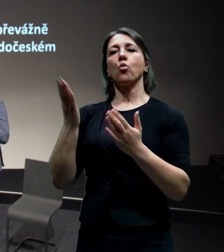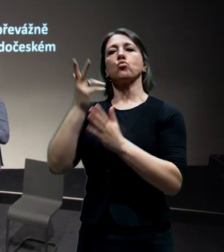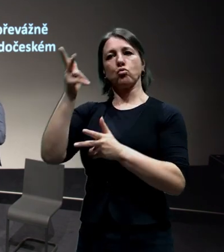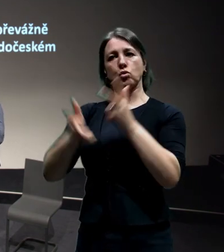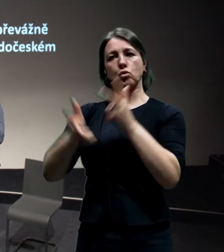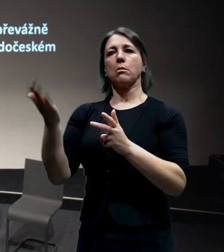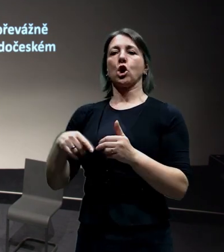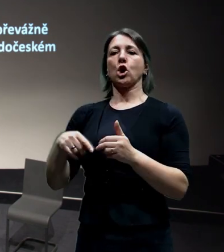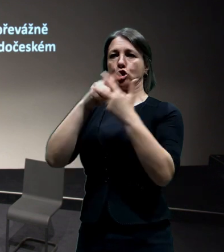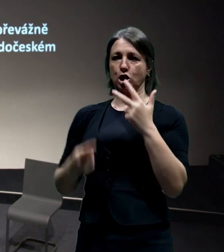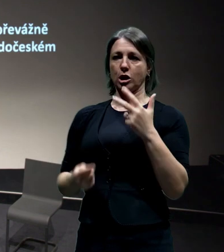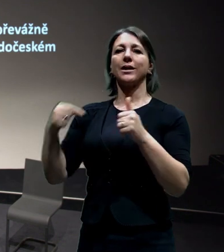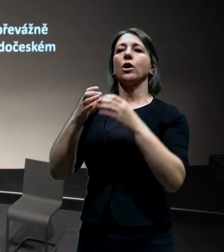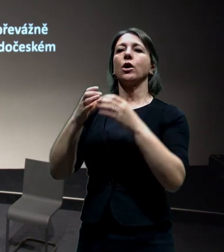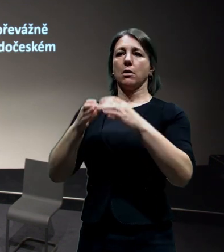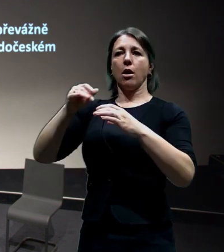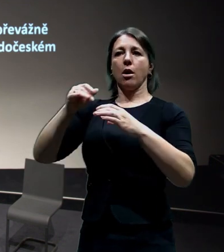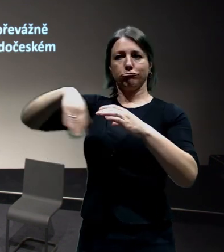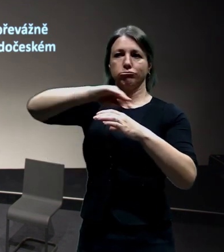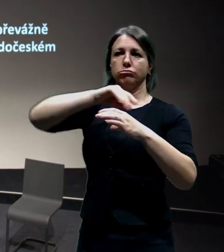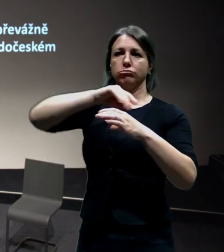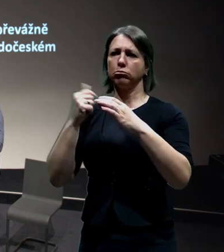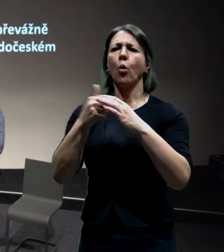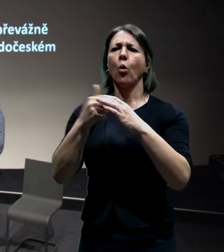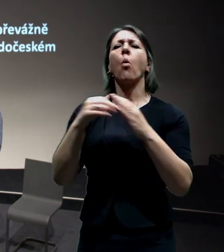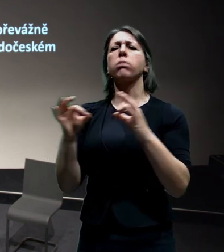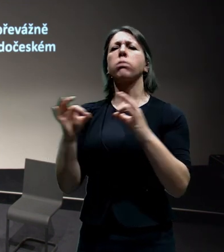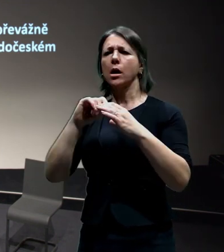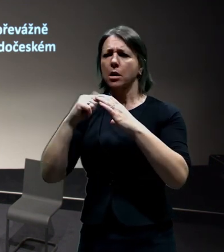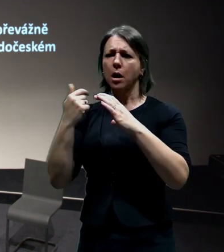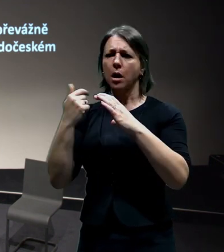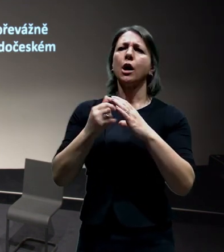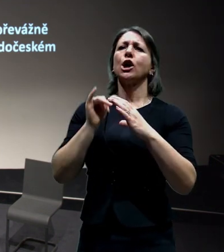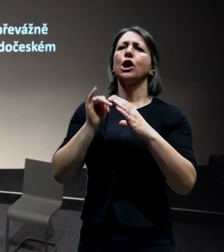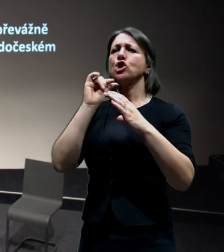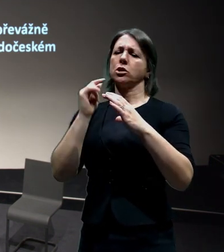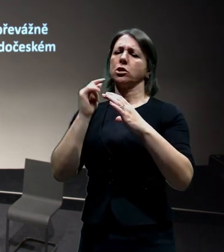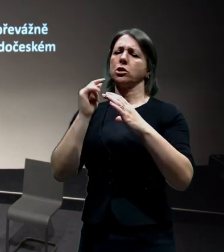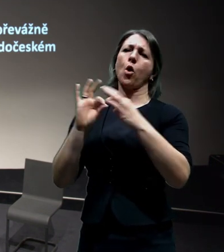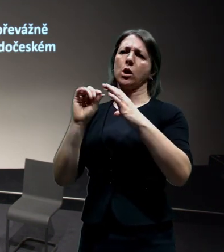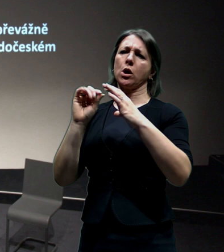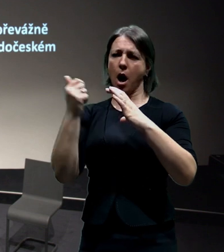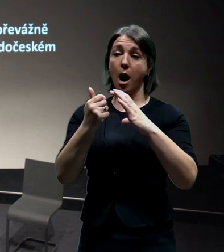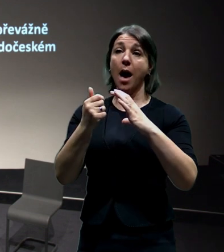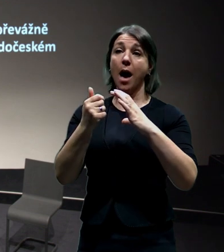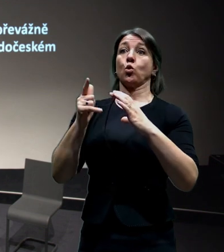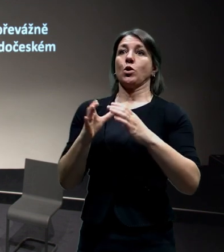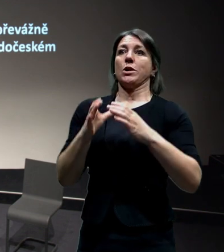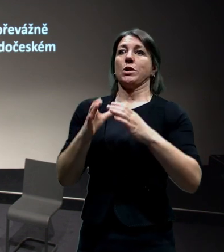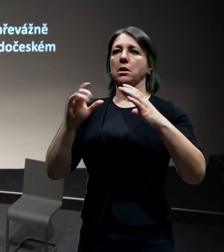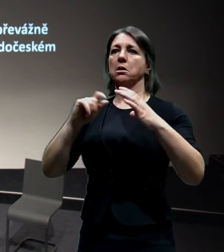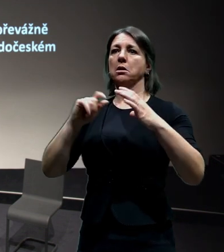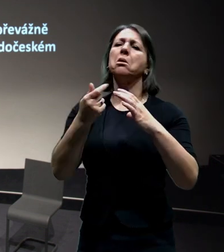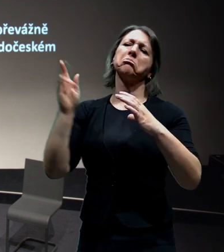ten vnitřní městský okruh, což je de facto tunel Blanka, jižní spojka. Pak to je ten vnější pražský okruh, ten, co staví